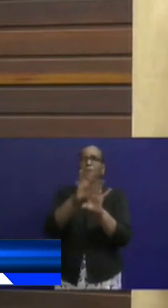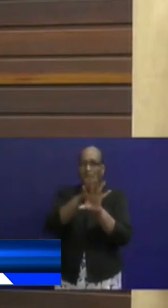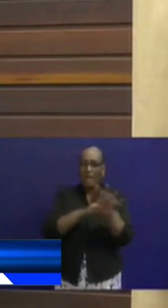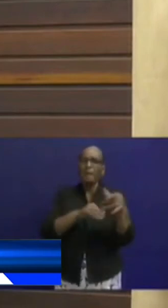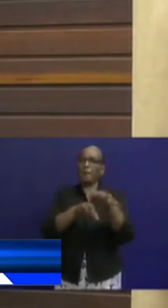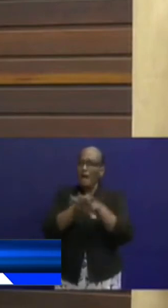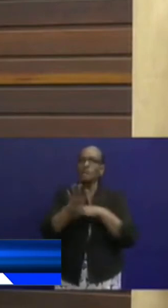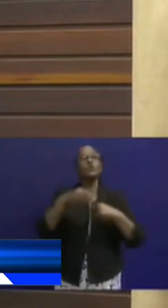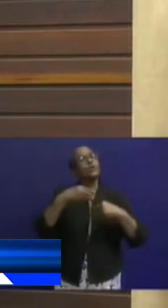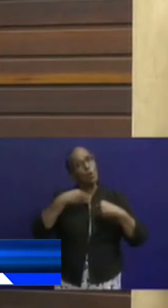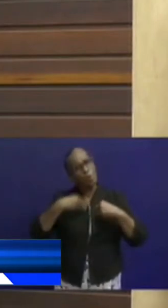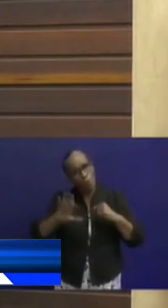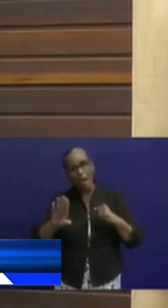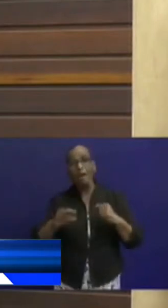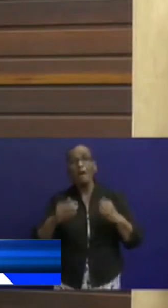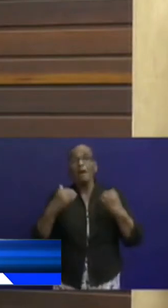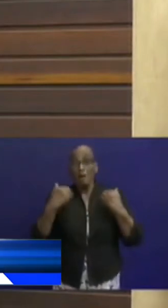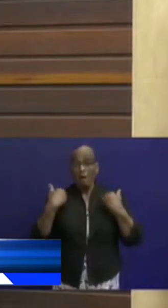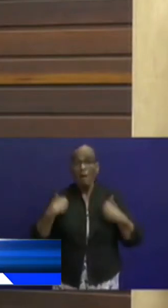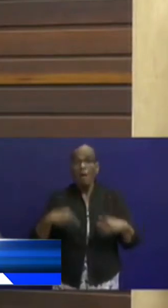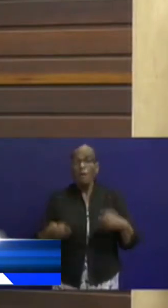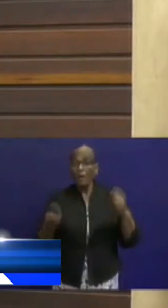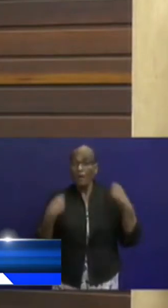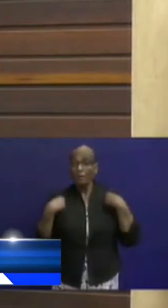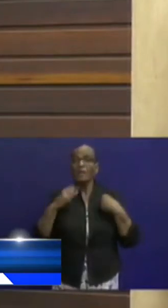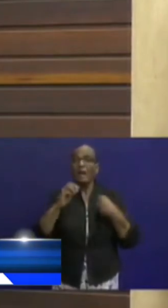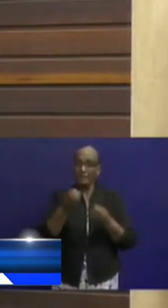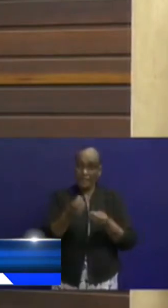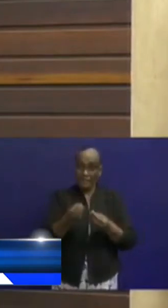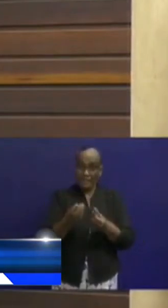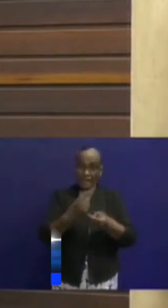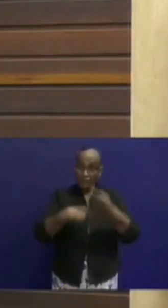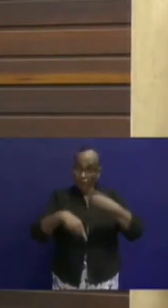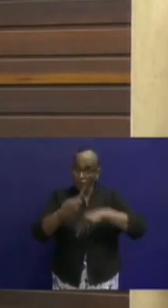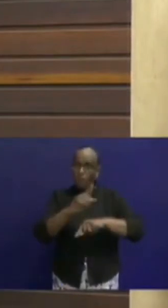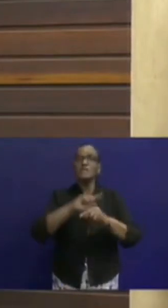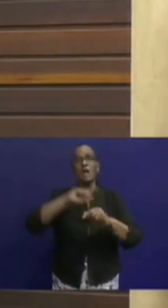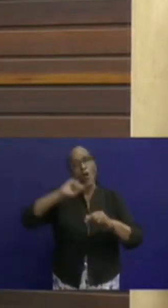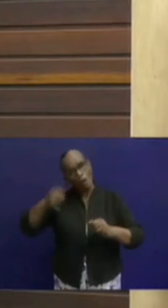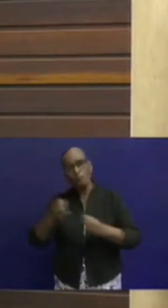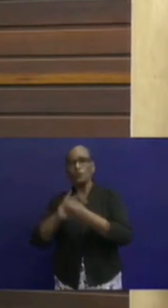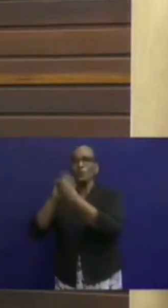We raden aan dat de winkeliers na elke transactie hun handen gaan ontsmetten.